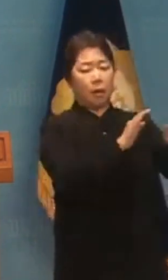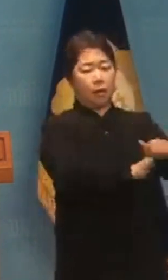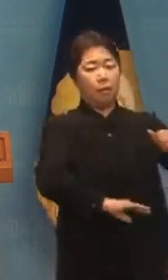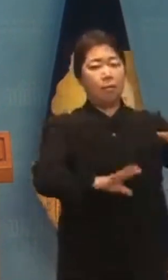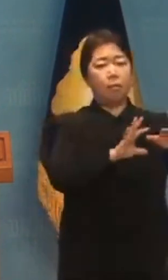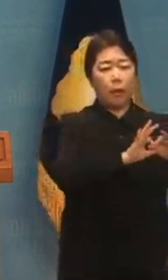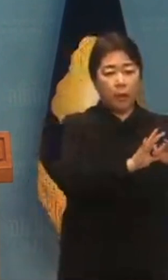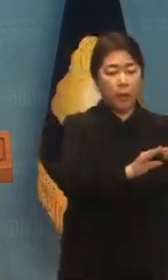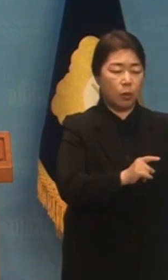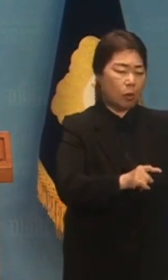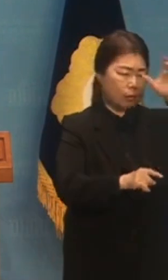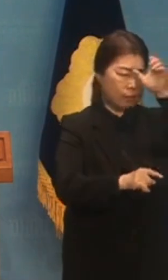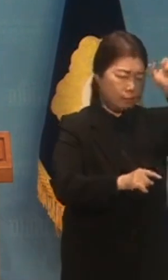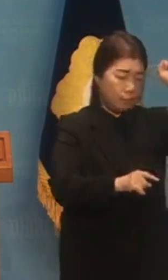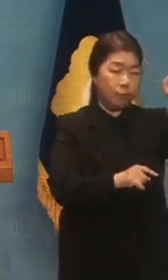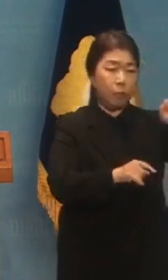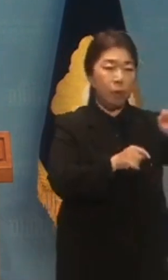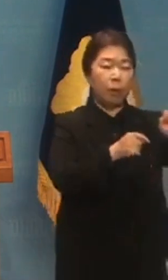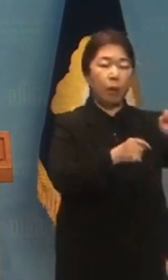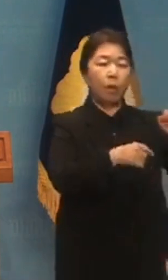아직을 보여줄 뿐입니다.